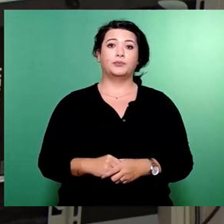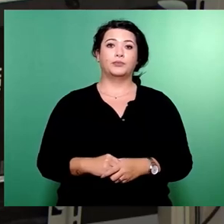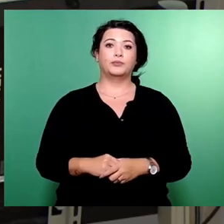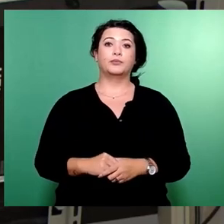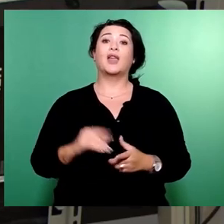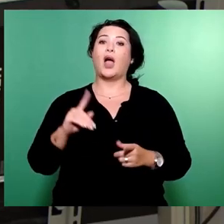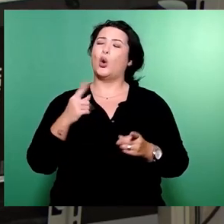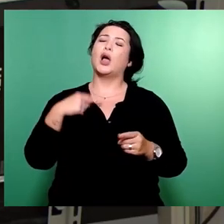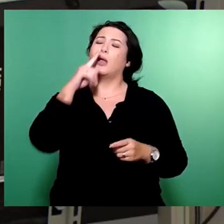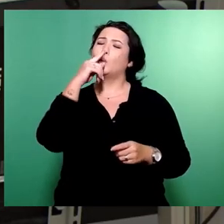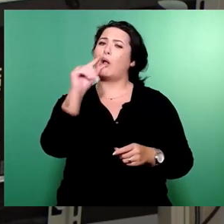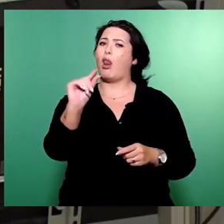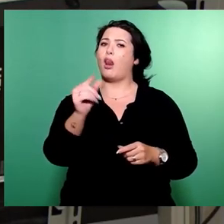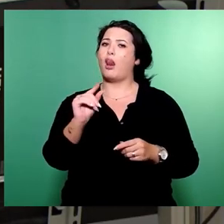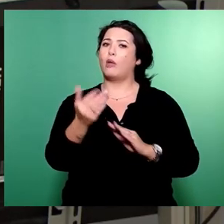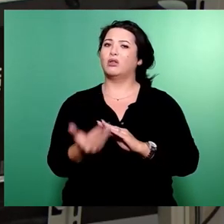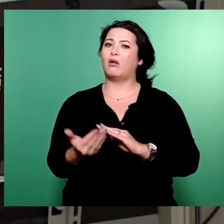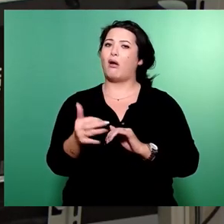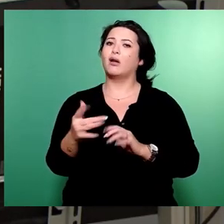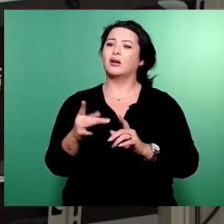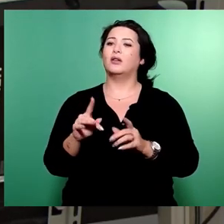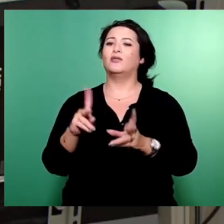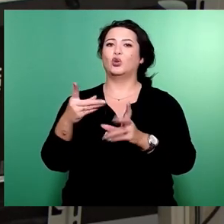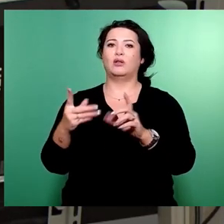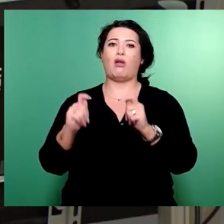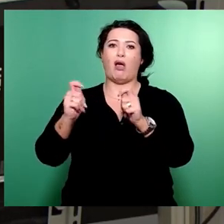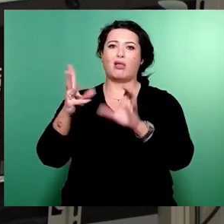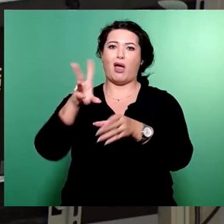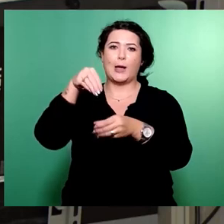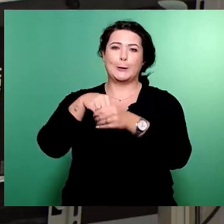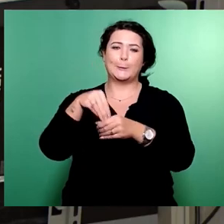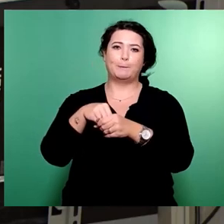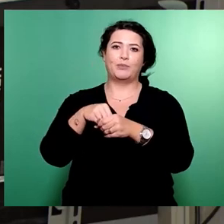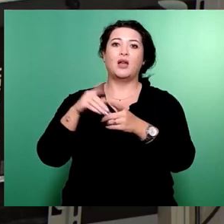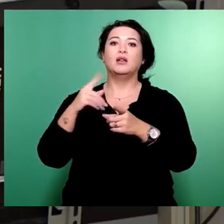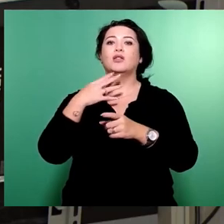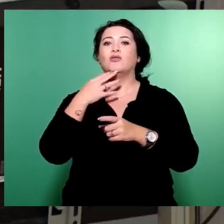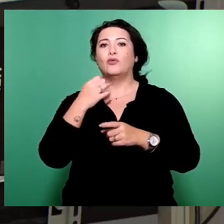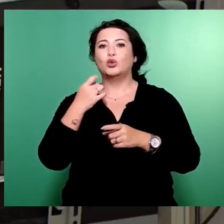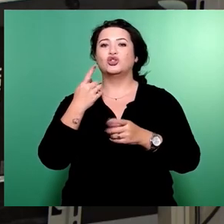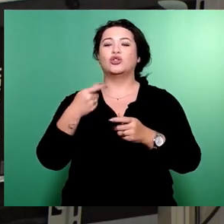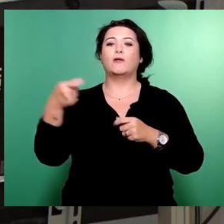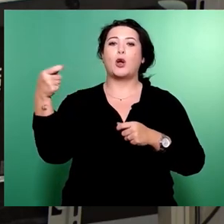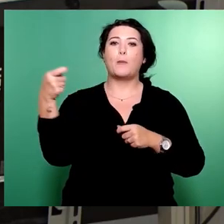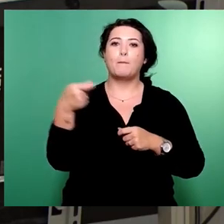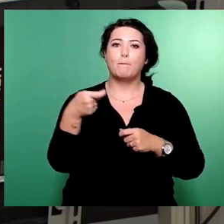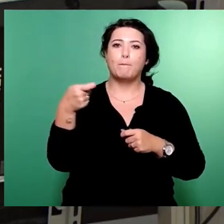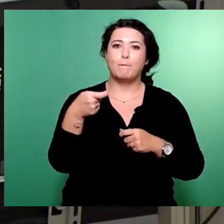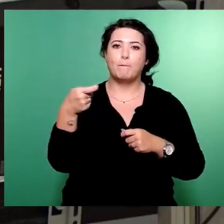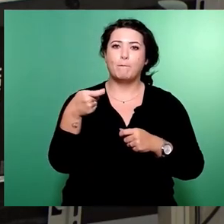Minibetrag untersetzt in dem Antrag, dass wir endlich einen Einstieg in die Mieterinnenbeteiligung,